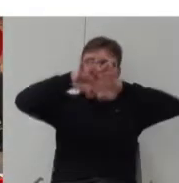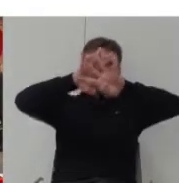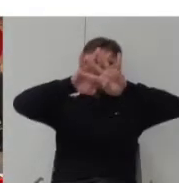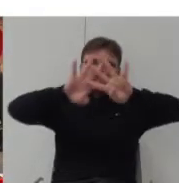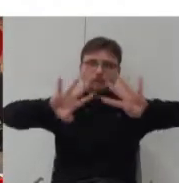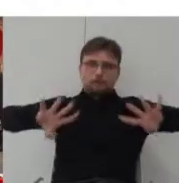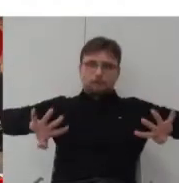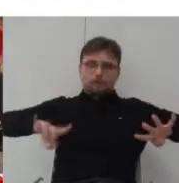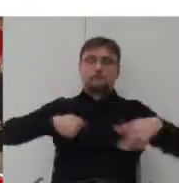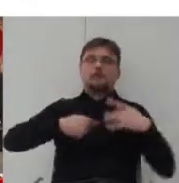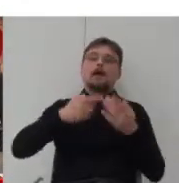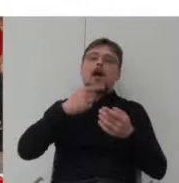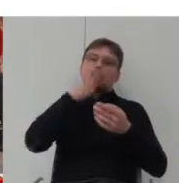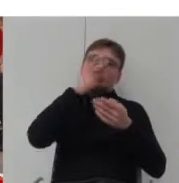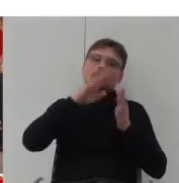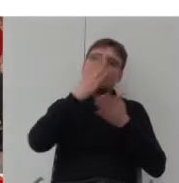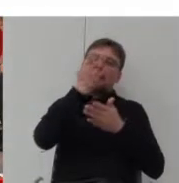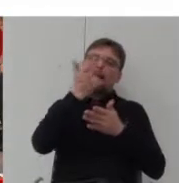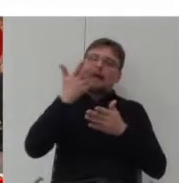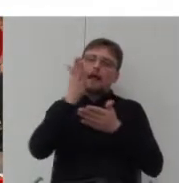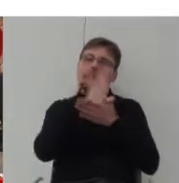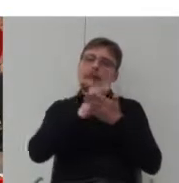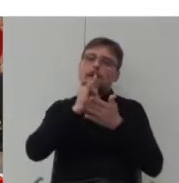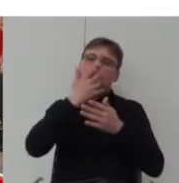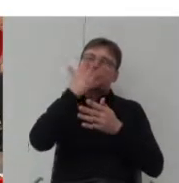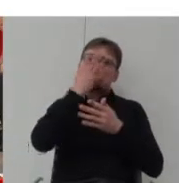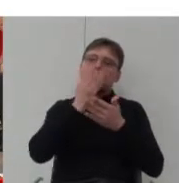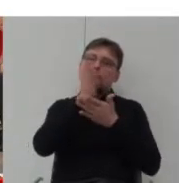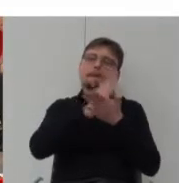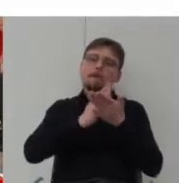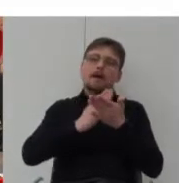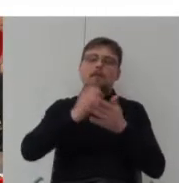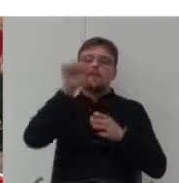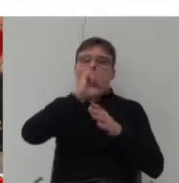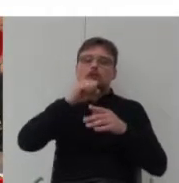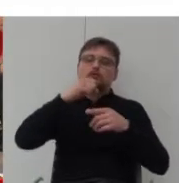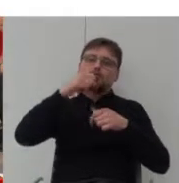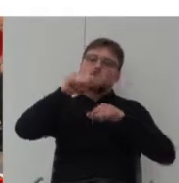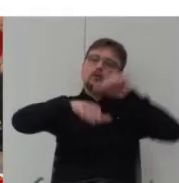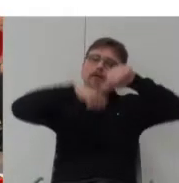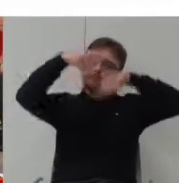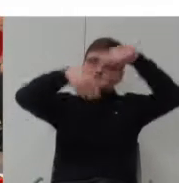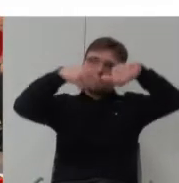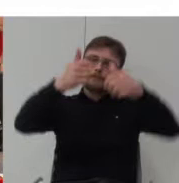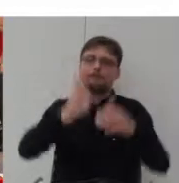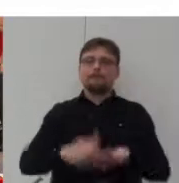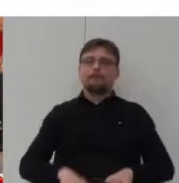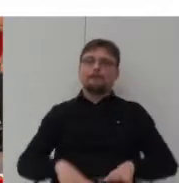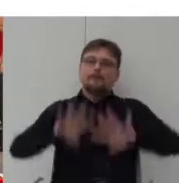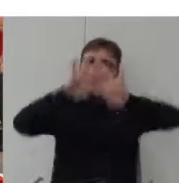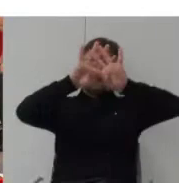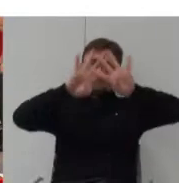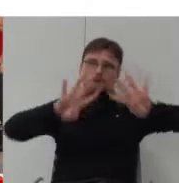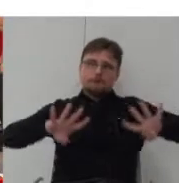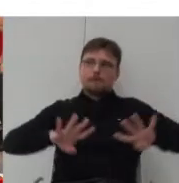na przestrzeni właśnie tych lat. A tutaj jest miejscowy plan zagospodarowania przestrzennego, który znajduje się